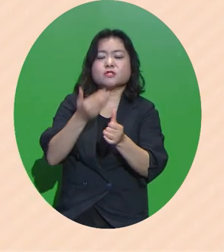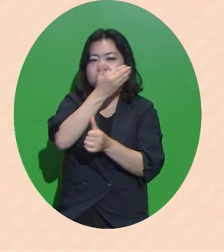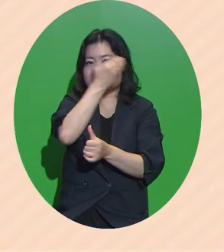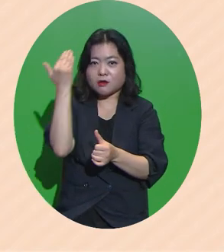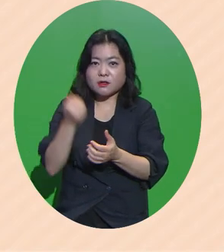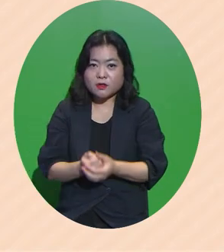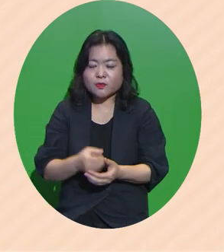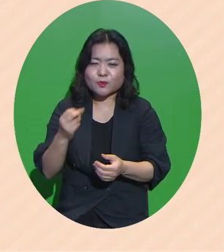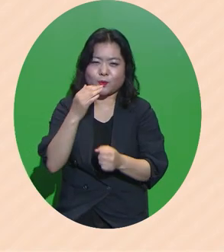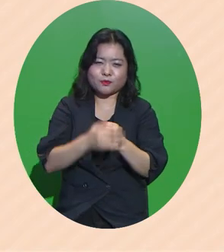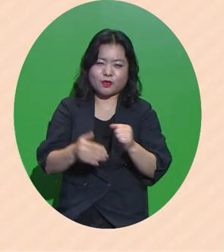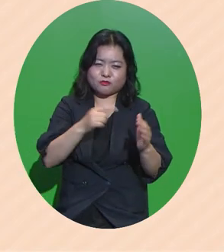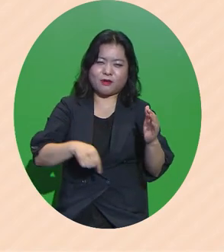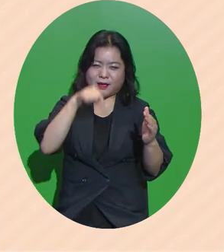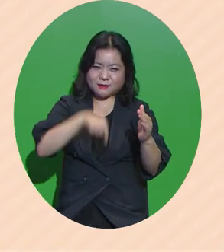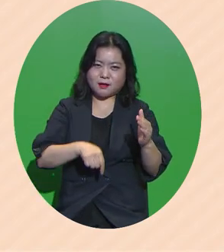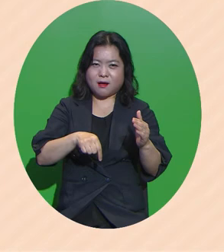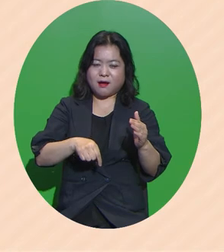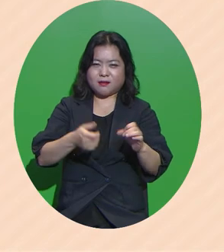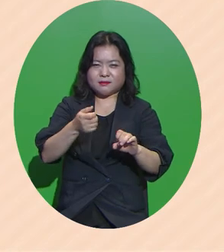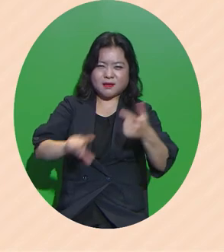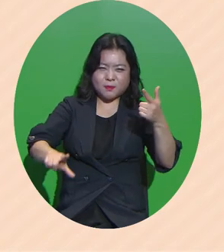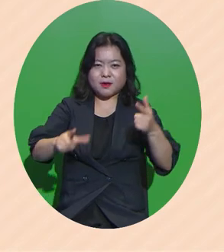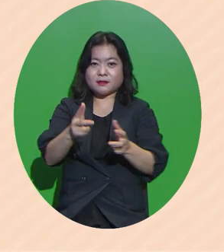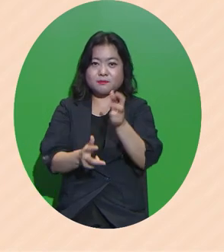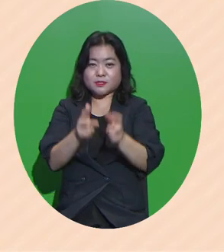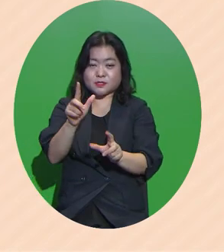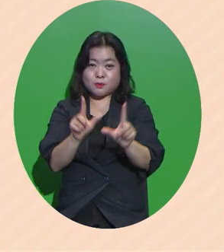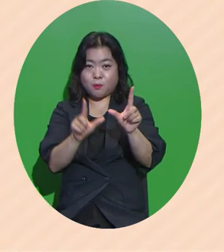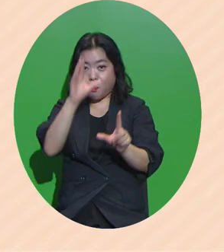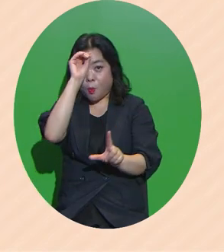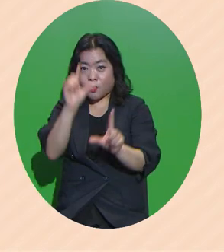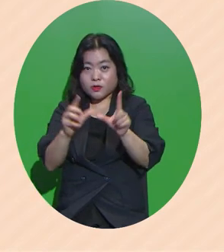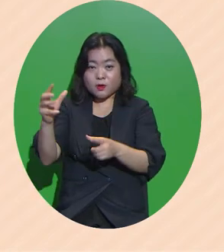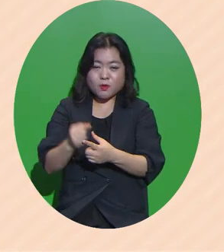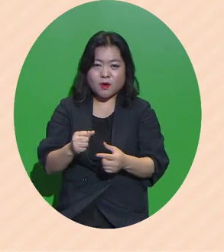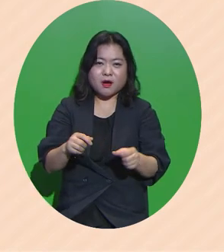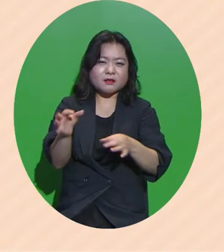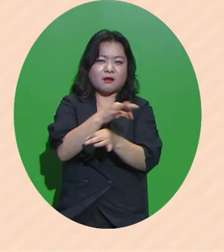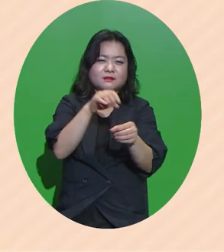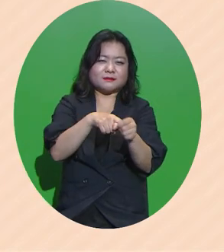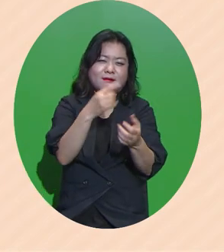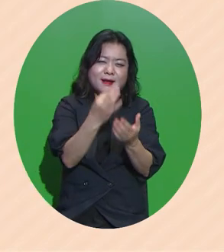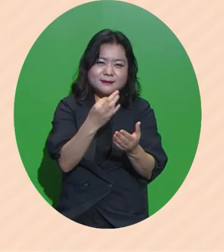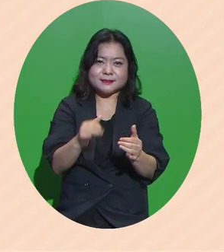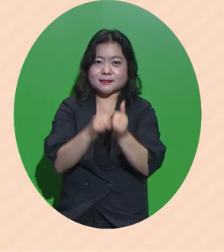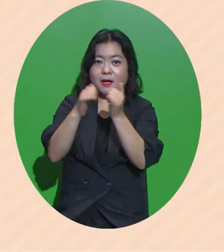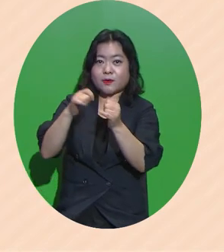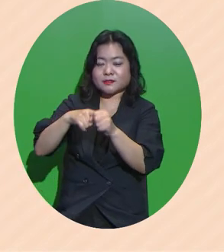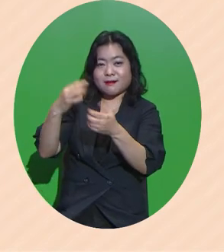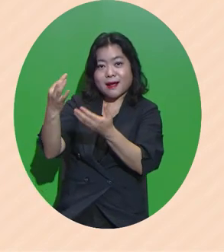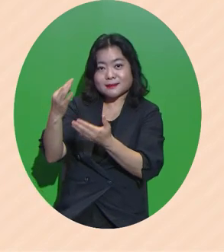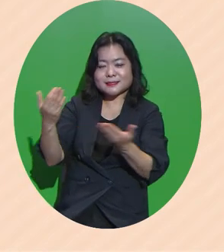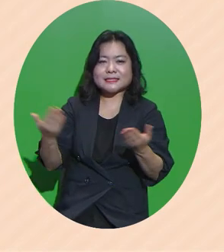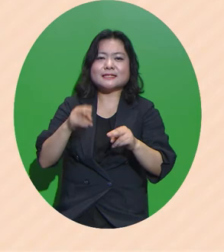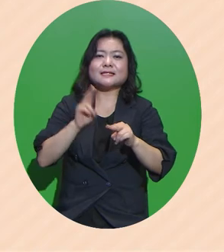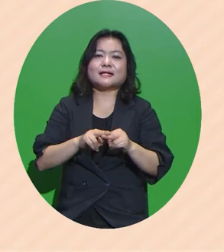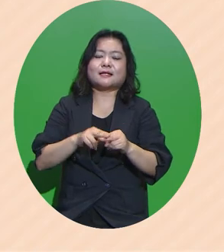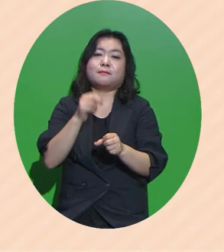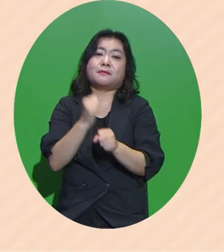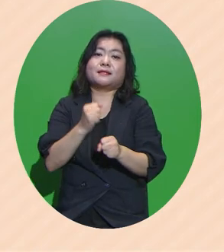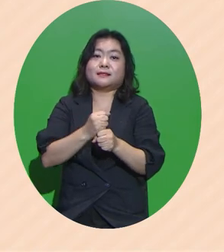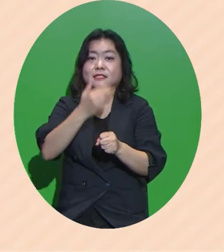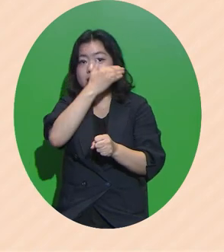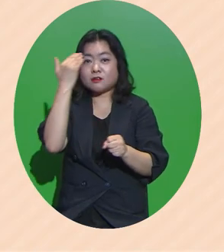그리고 대구에서 차별화된 비즈니스 모델로 경제적 가치, 사회적 가치 그리고 일자리를 창출하는 청년